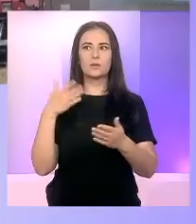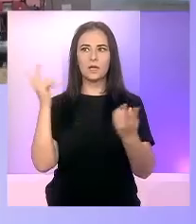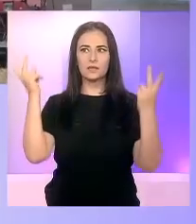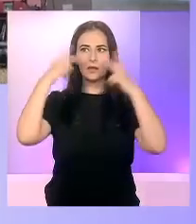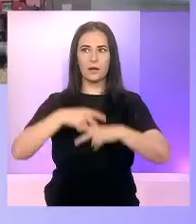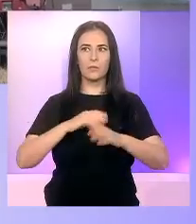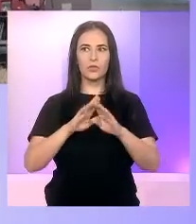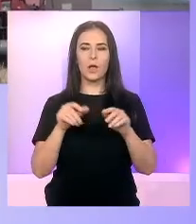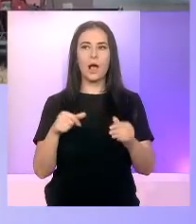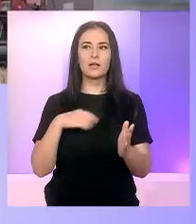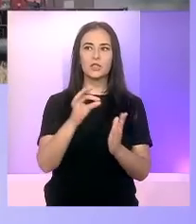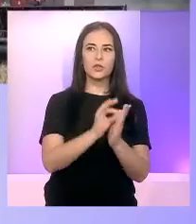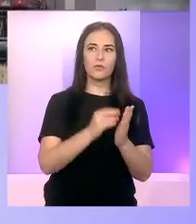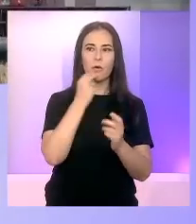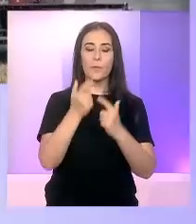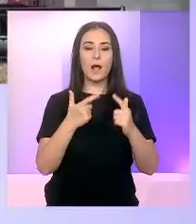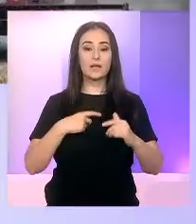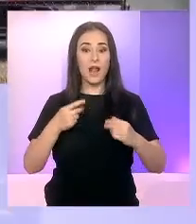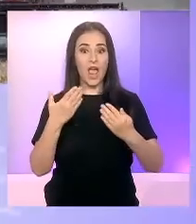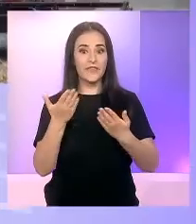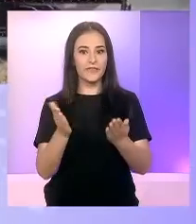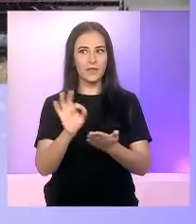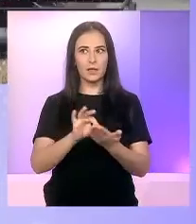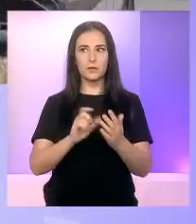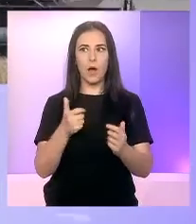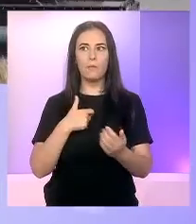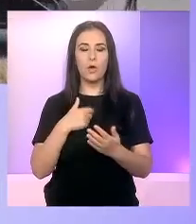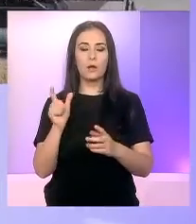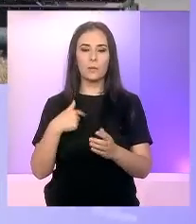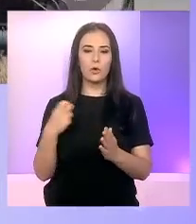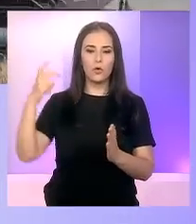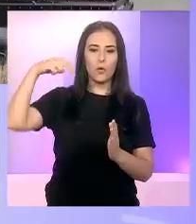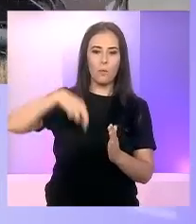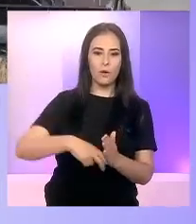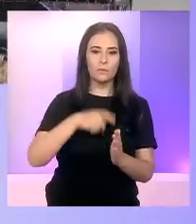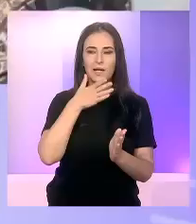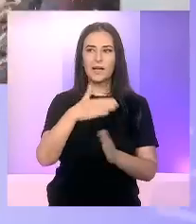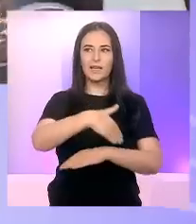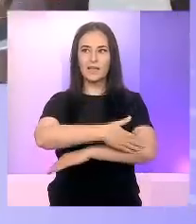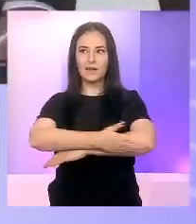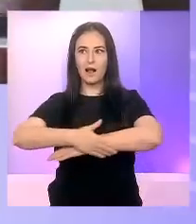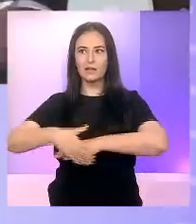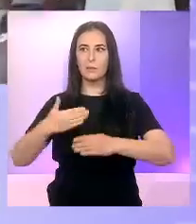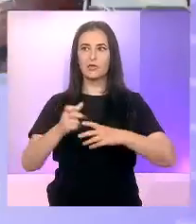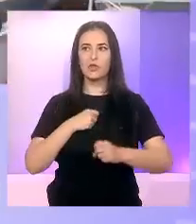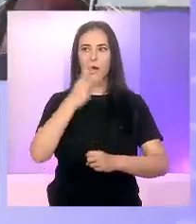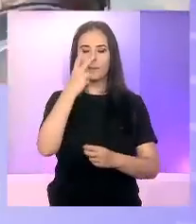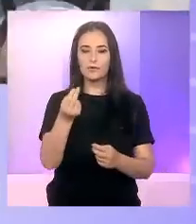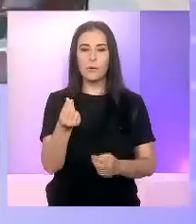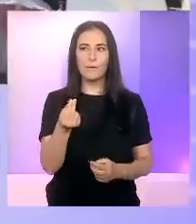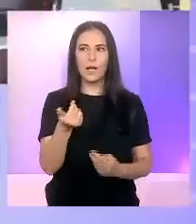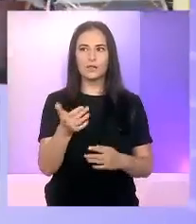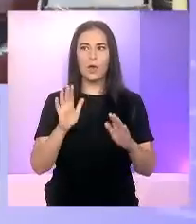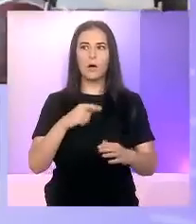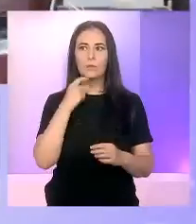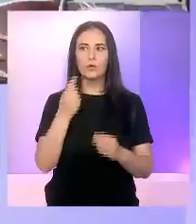celelalte 16 luni și porumbii dendic, ar putea să ne coboare pe plan intern piața, în ceea ce privește prețurile, la